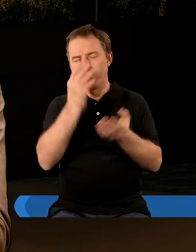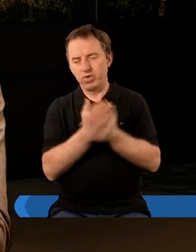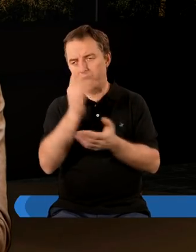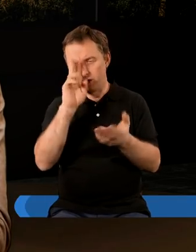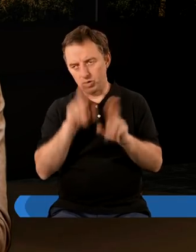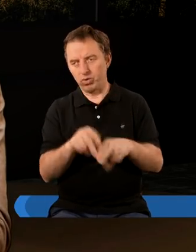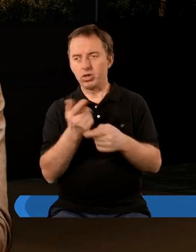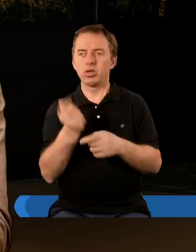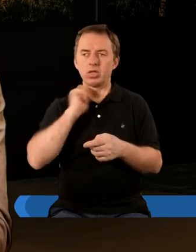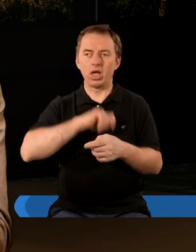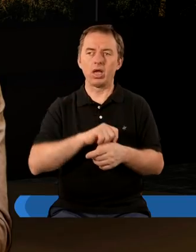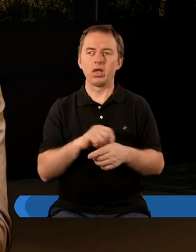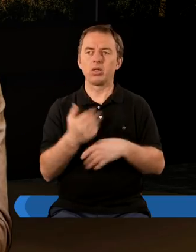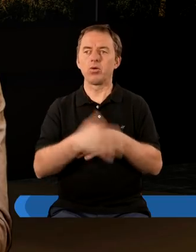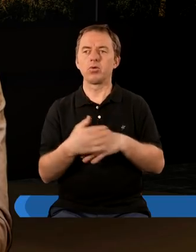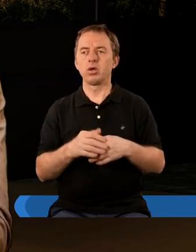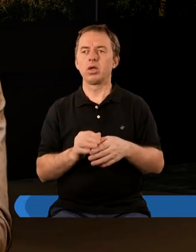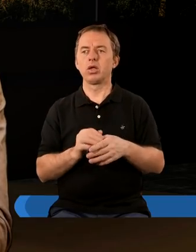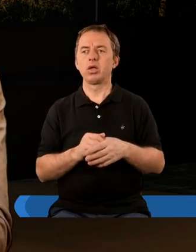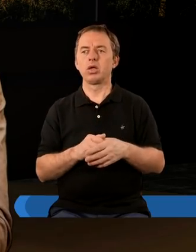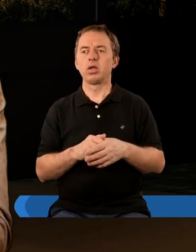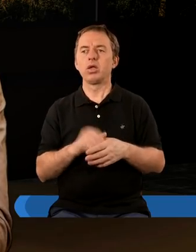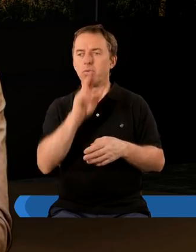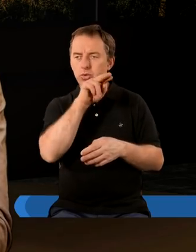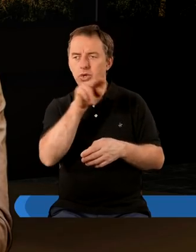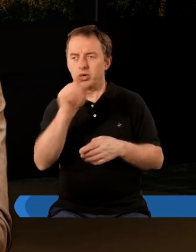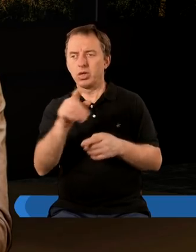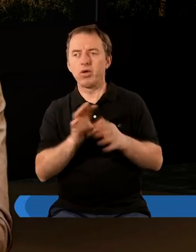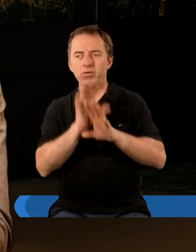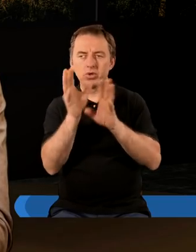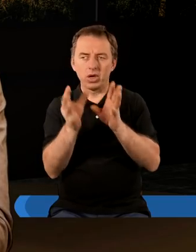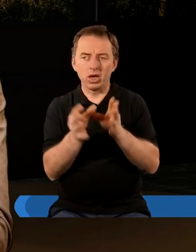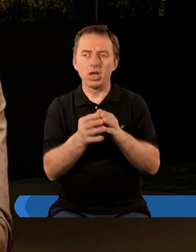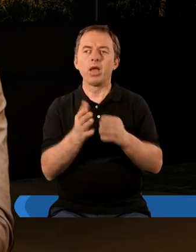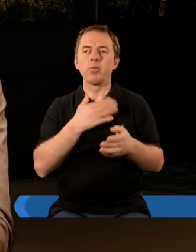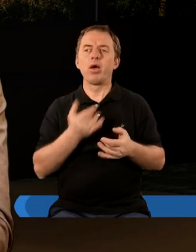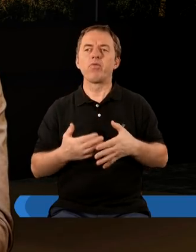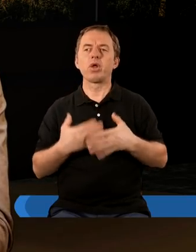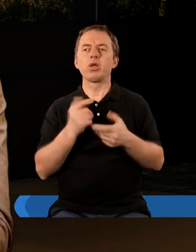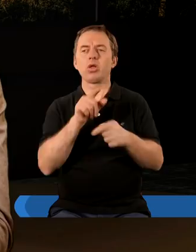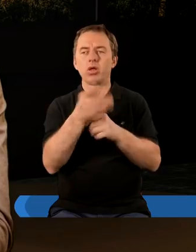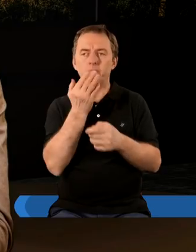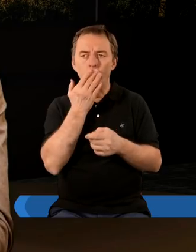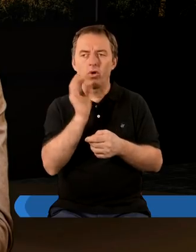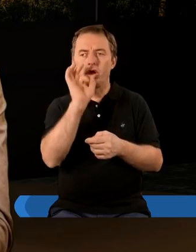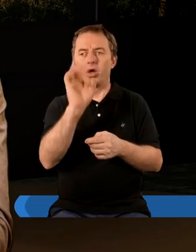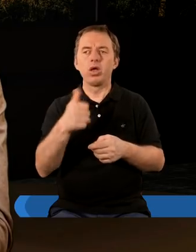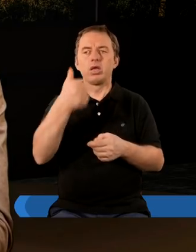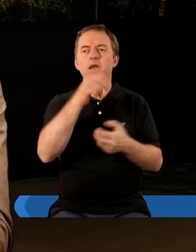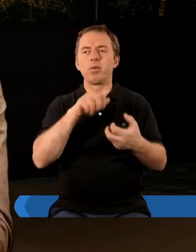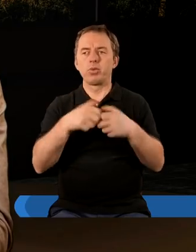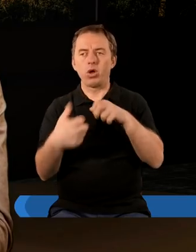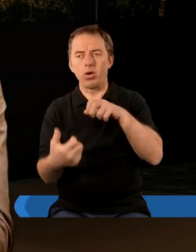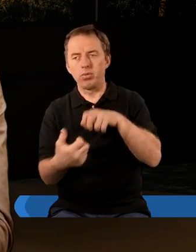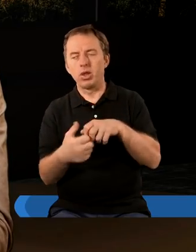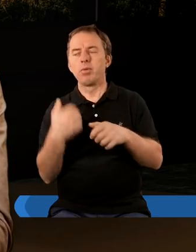świadka, który jest zabity, Antypasa. I gdy się tak przyjrzymy temu wszystkiemu, to ja mam wrażenie, że tu jest mowa o jednym